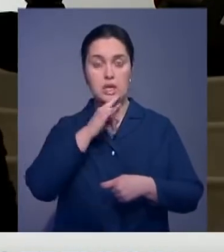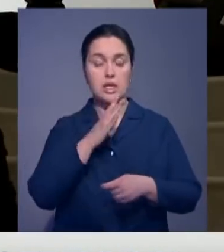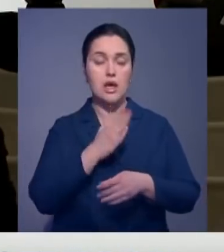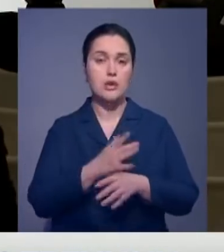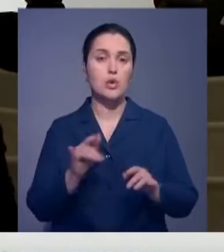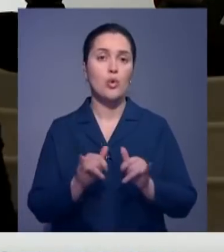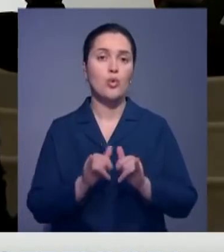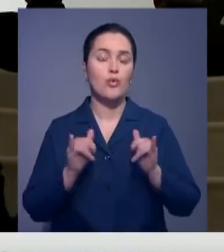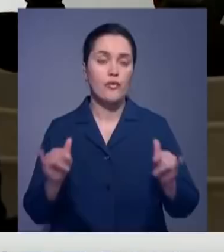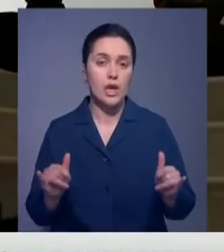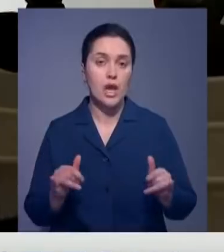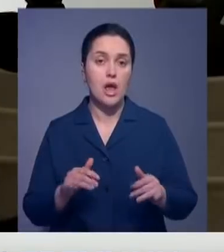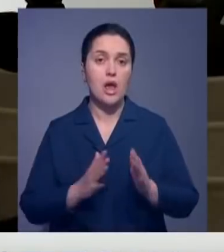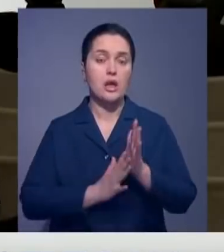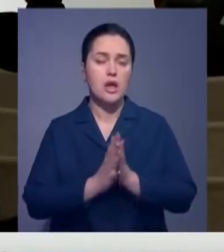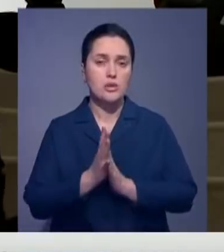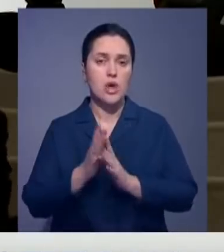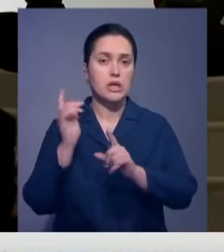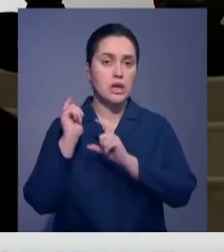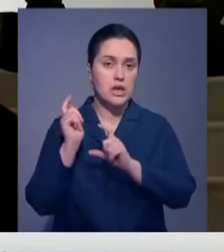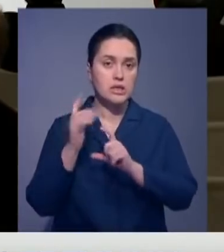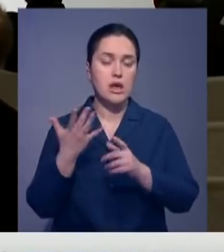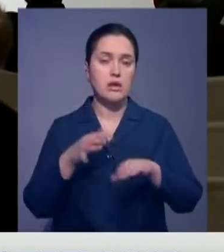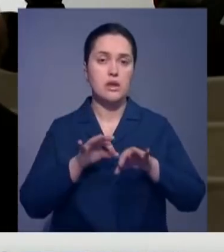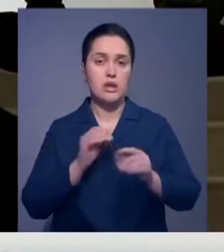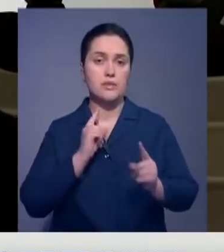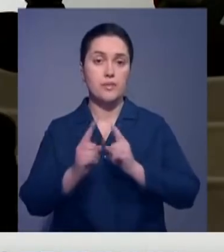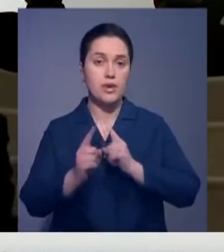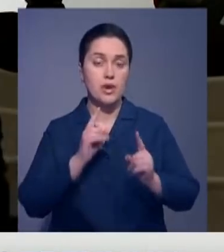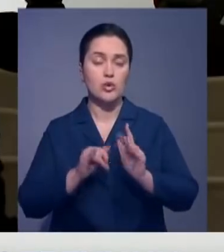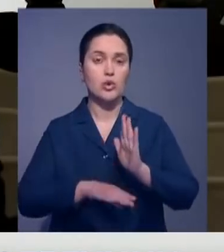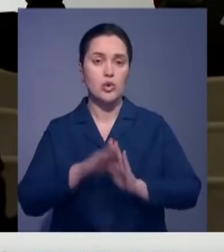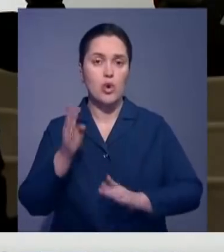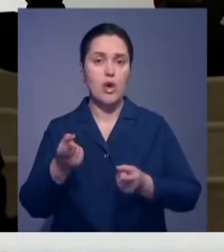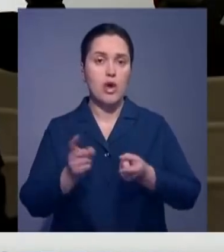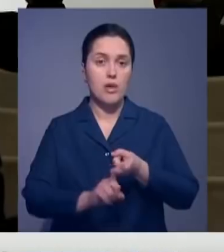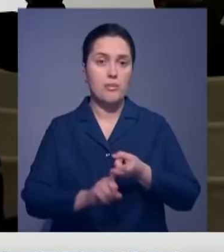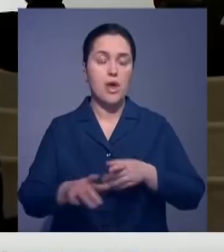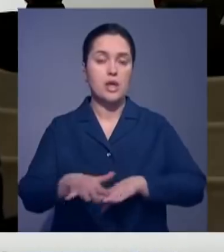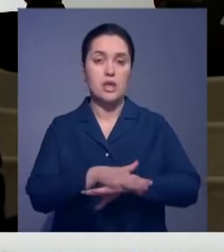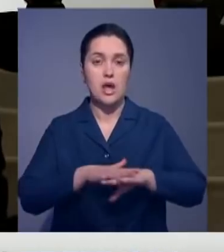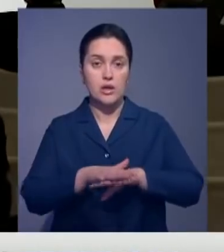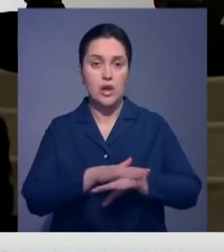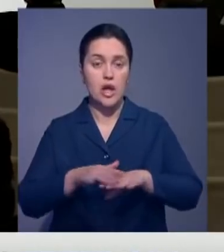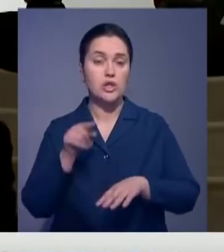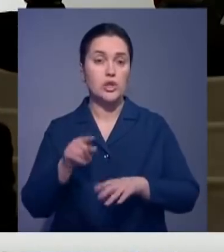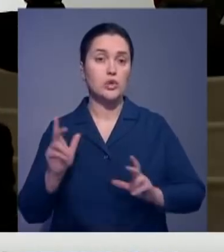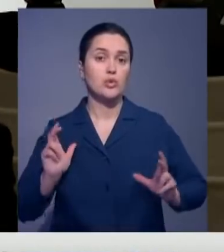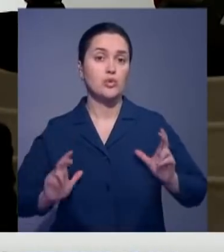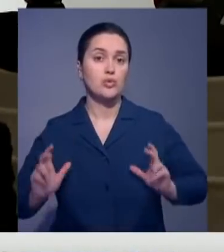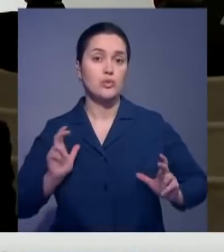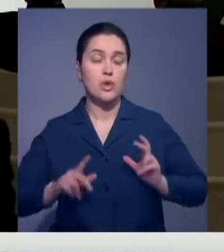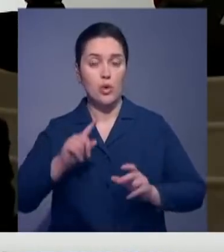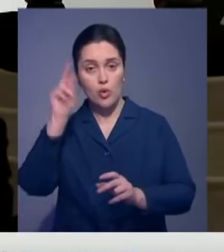увеличился. В том числе растет транзитный и транспортный потенциал. Улучшились и коммуникации между народами. Та тысяча студентов, которые